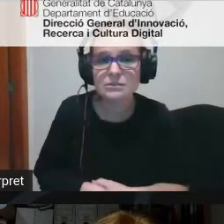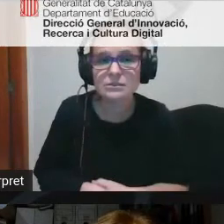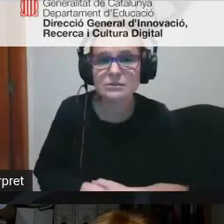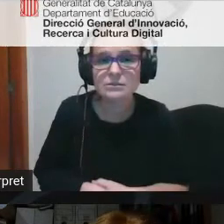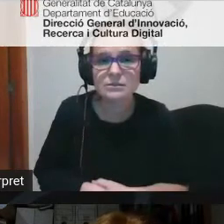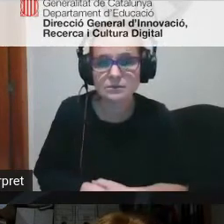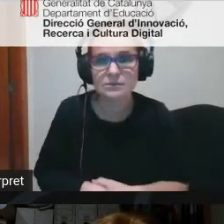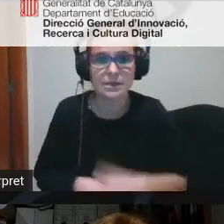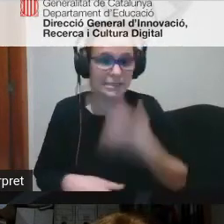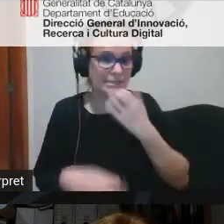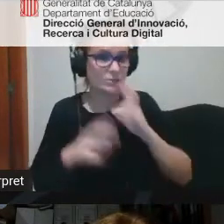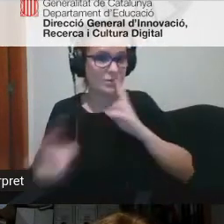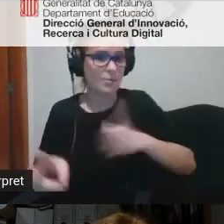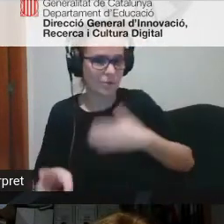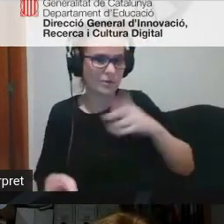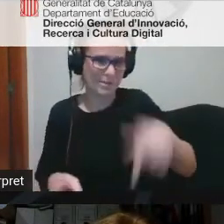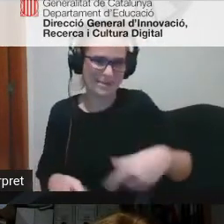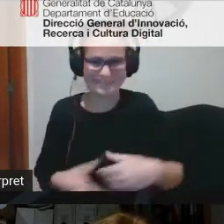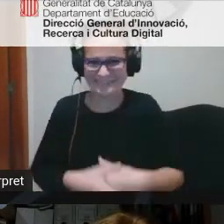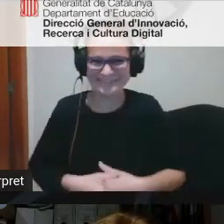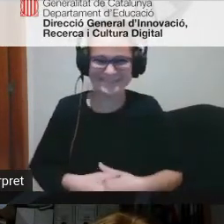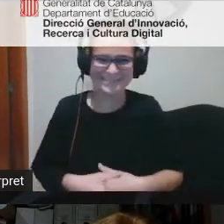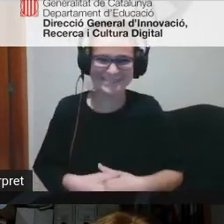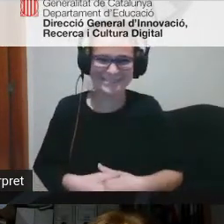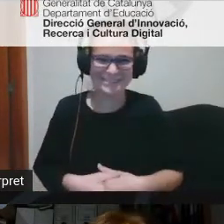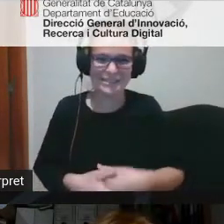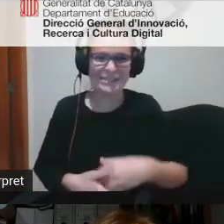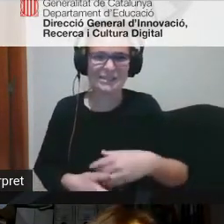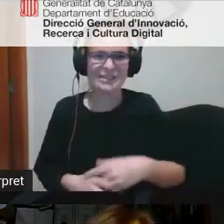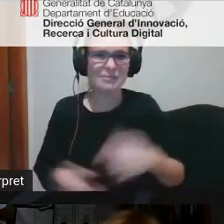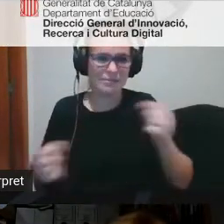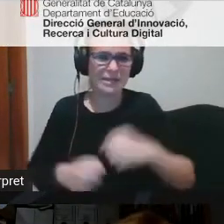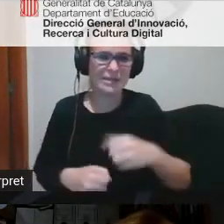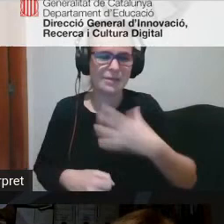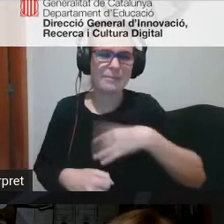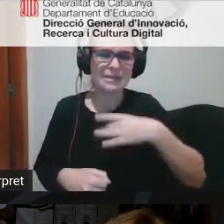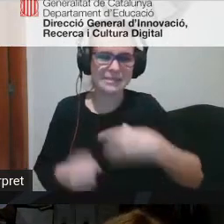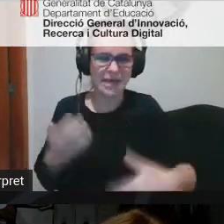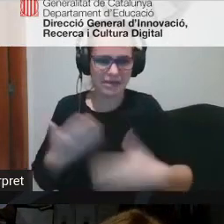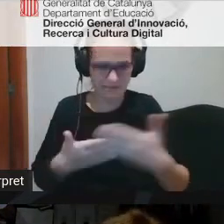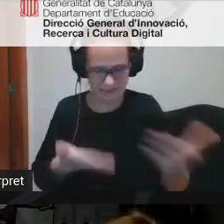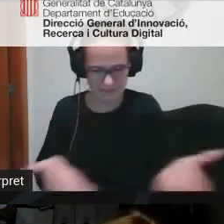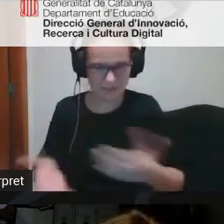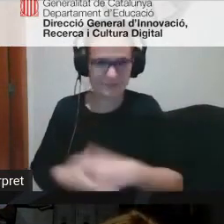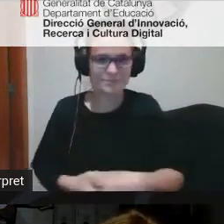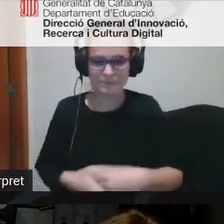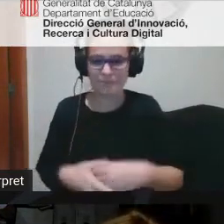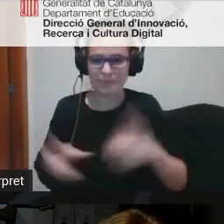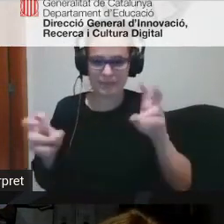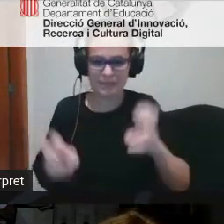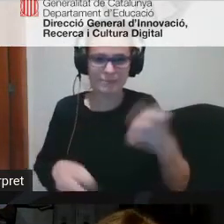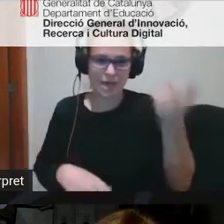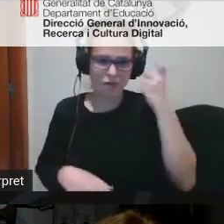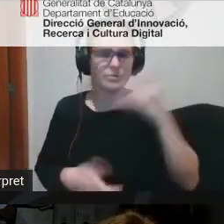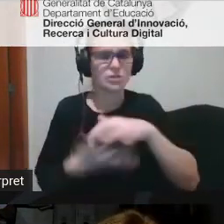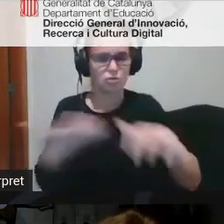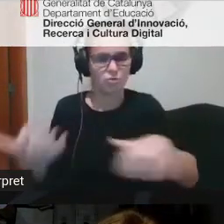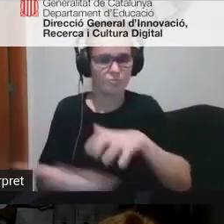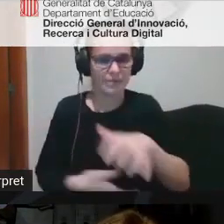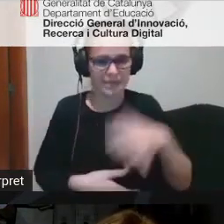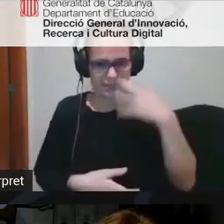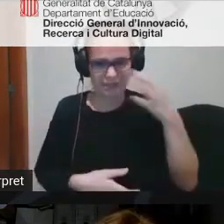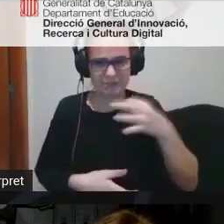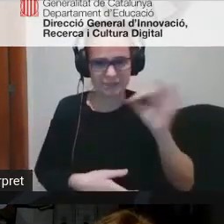si la podeu respondre també vinga Mercè endavant a veure el tema alumnes és complicat la